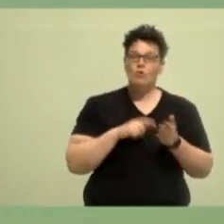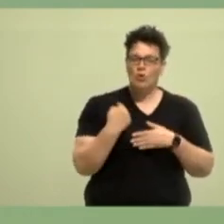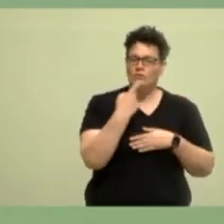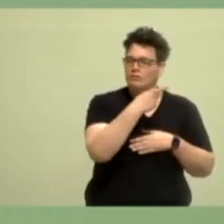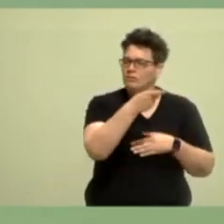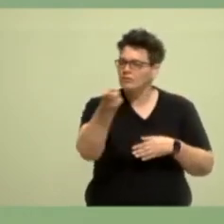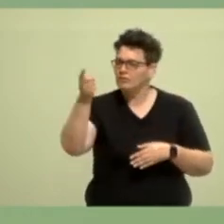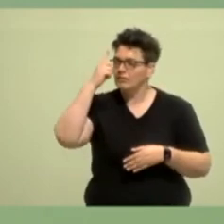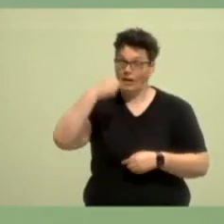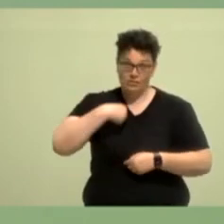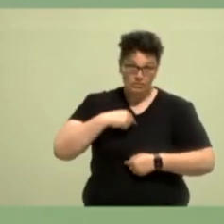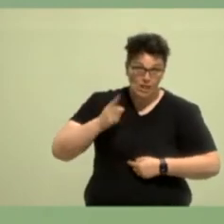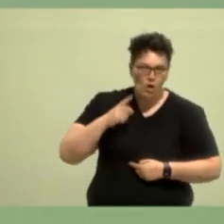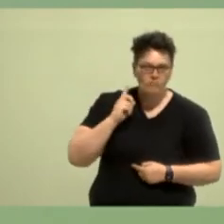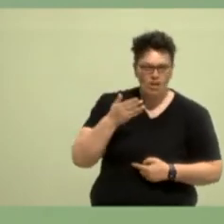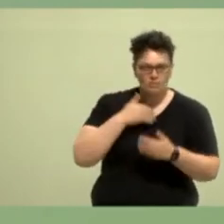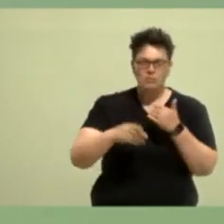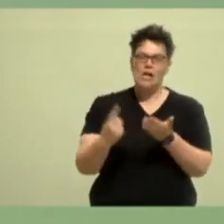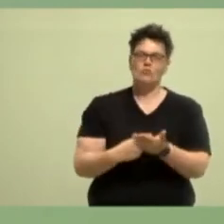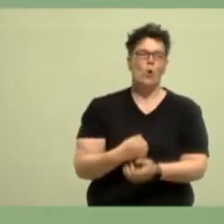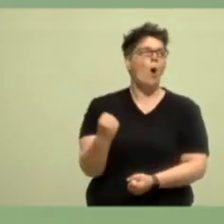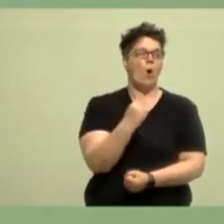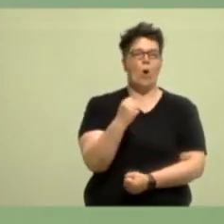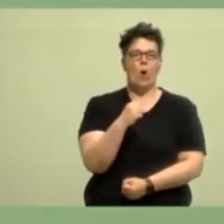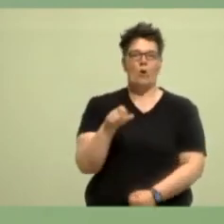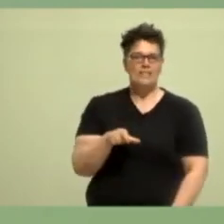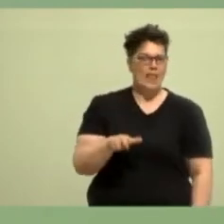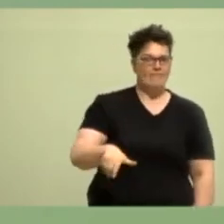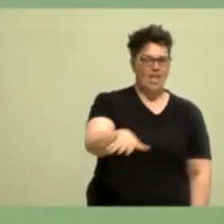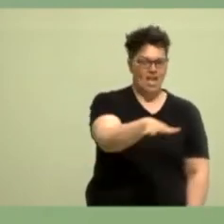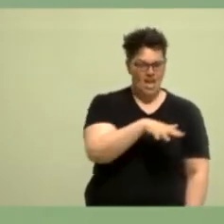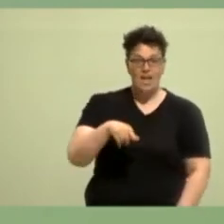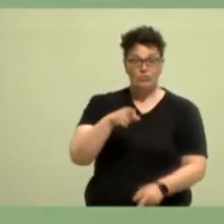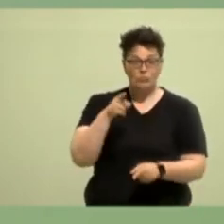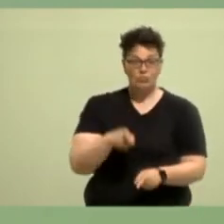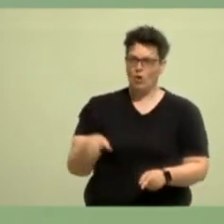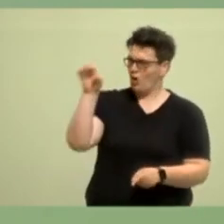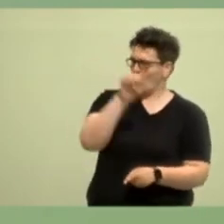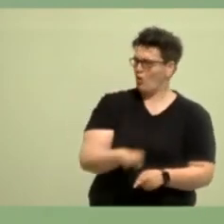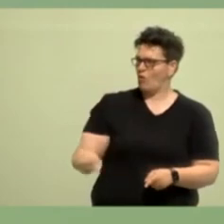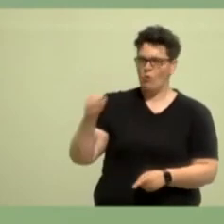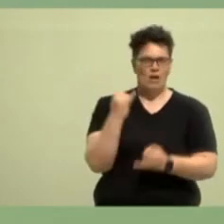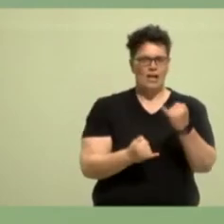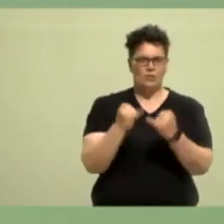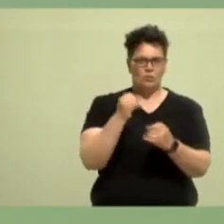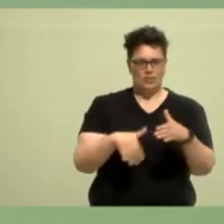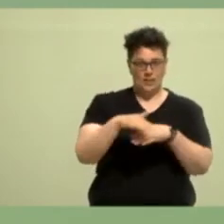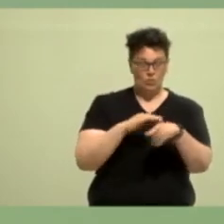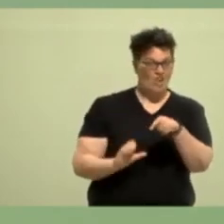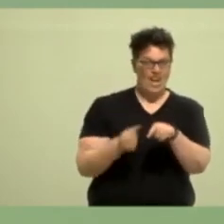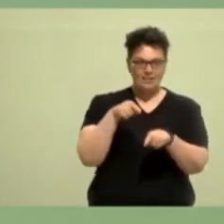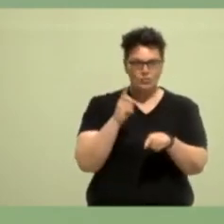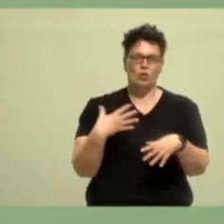große Herausforderung vor uns liegt. NRW soll die erste klimaneutrale Industrieregion Europas werden. Die